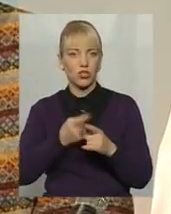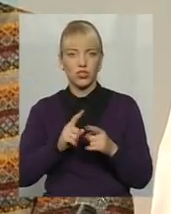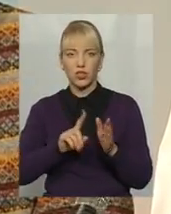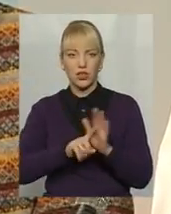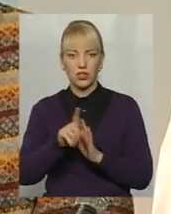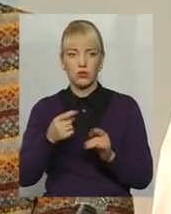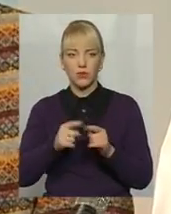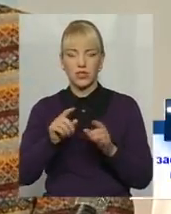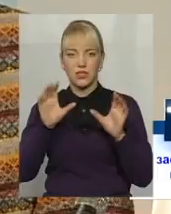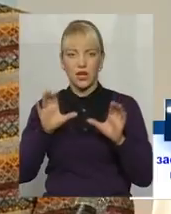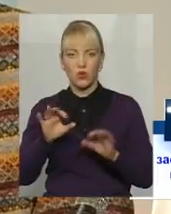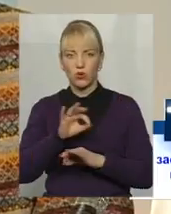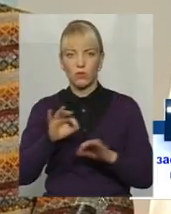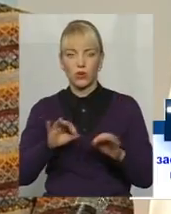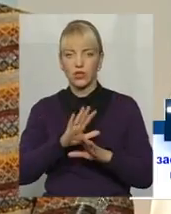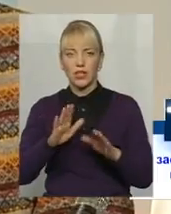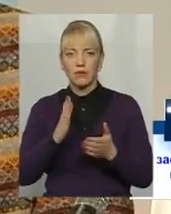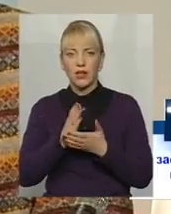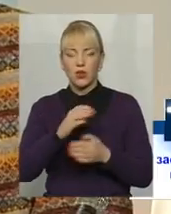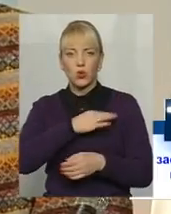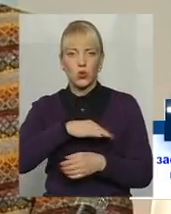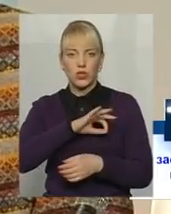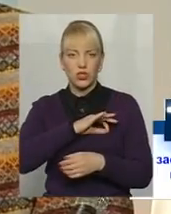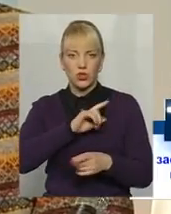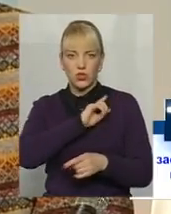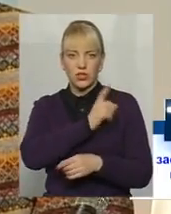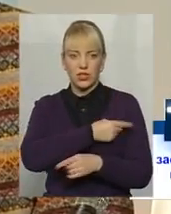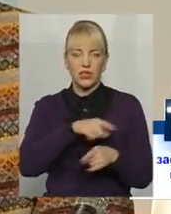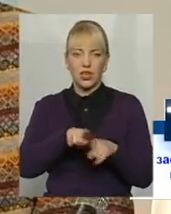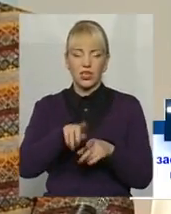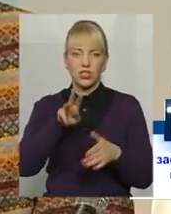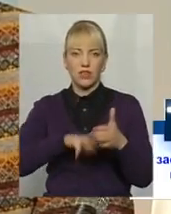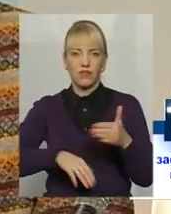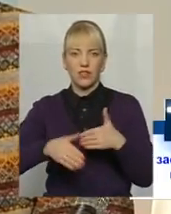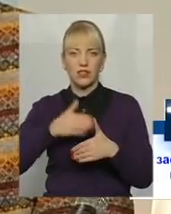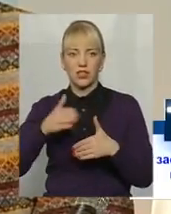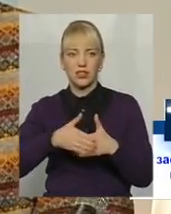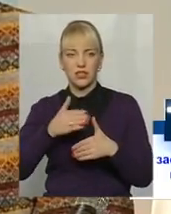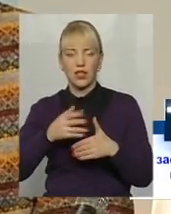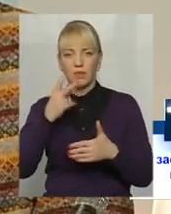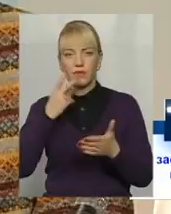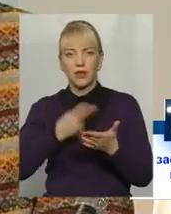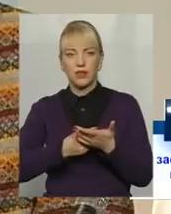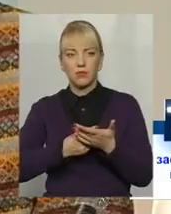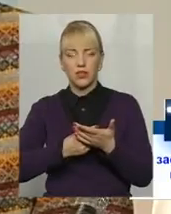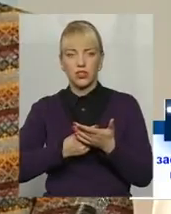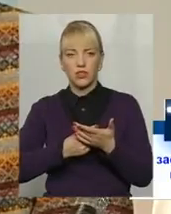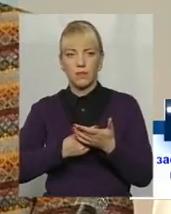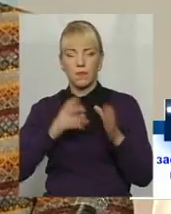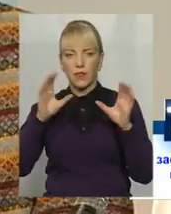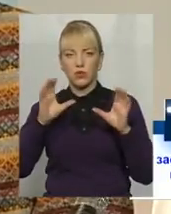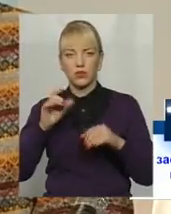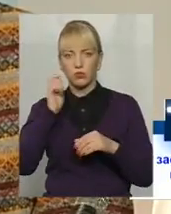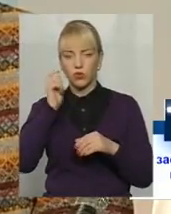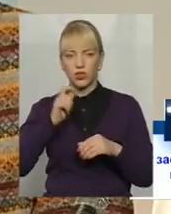законопроект не набрав юридичної сили. Така штрафна санкція передбачена Кодексом